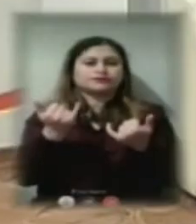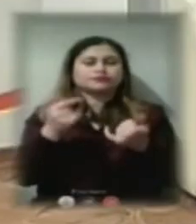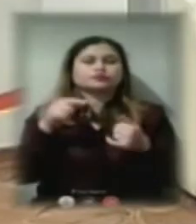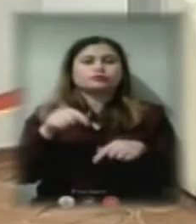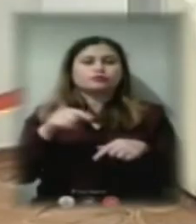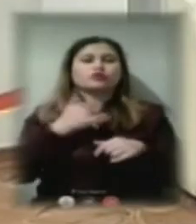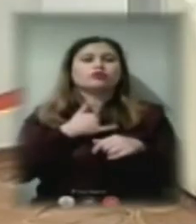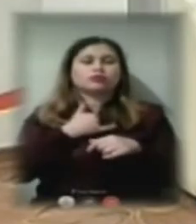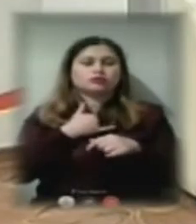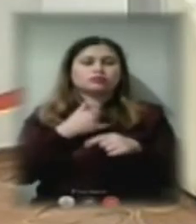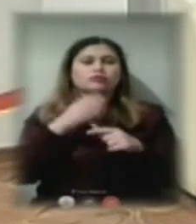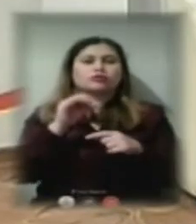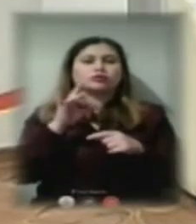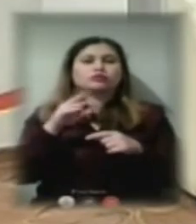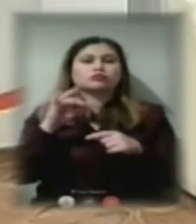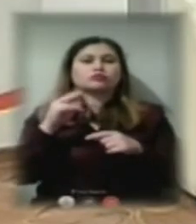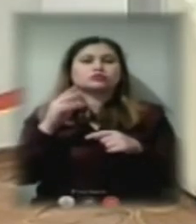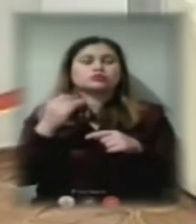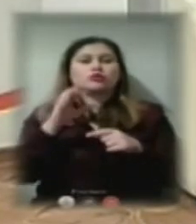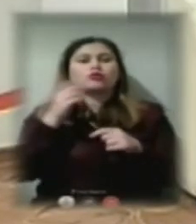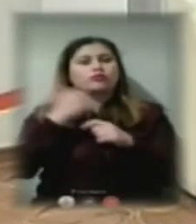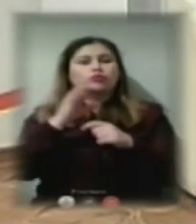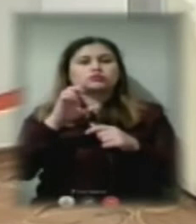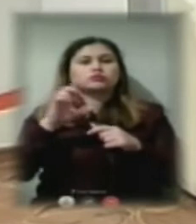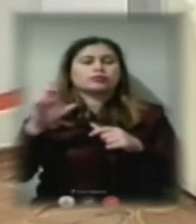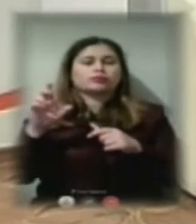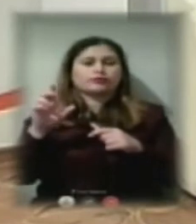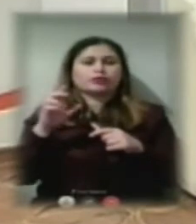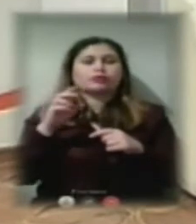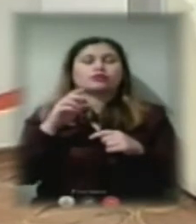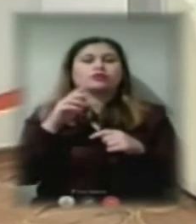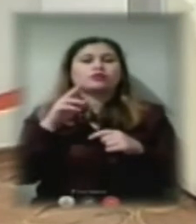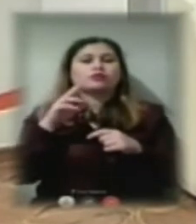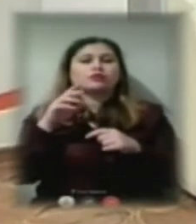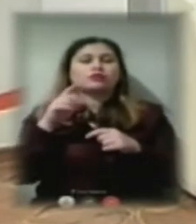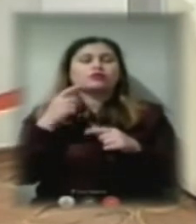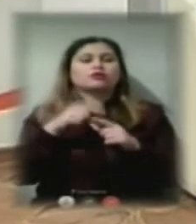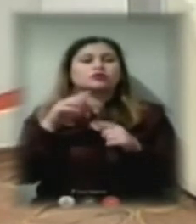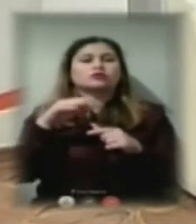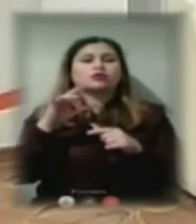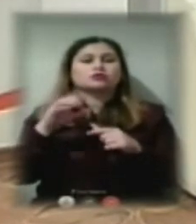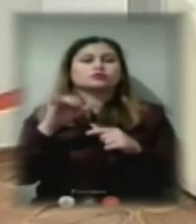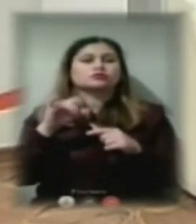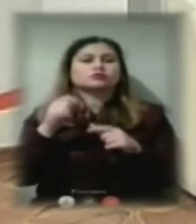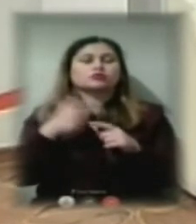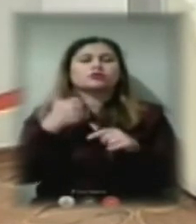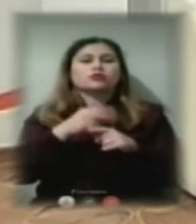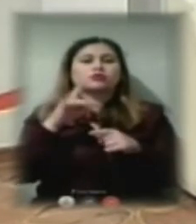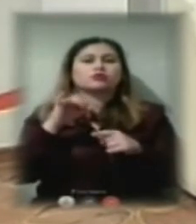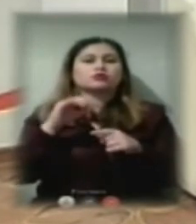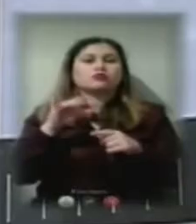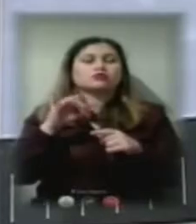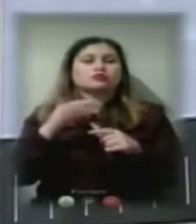Віктор Тоцький, голова ОСББ «Берег 5» та «Патона 9», а також Тарас Бузак, головний редактор «Нова Медіа». Вітаю вас.